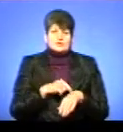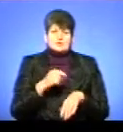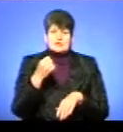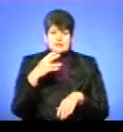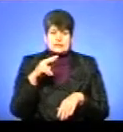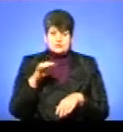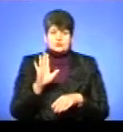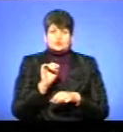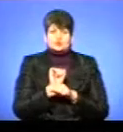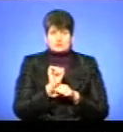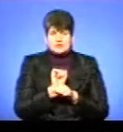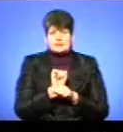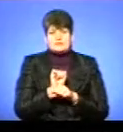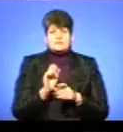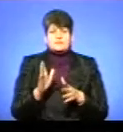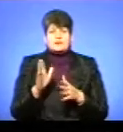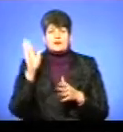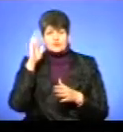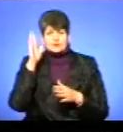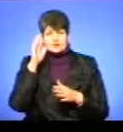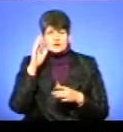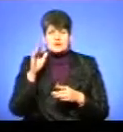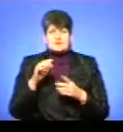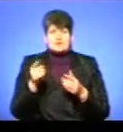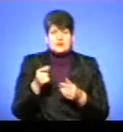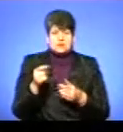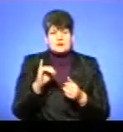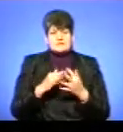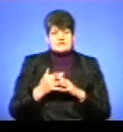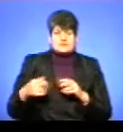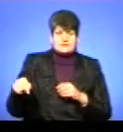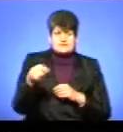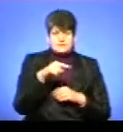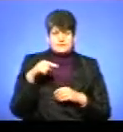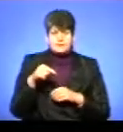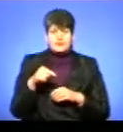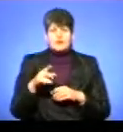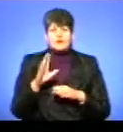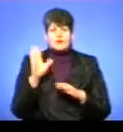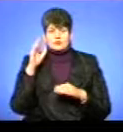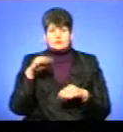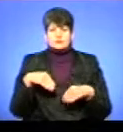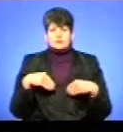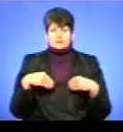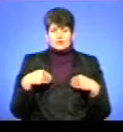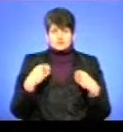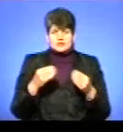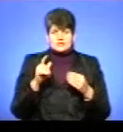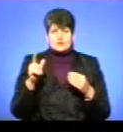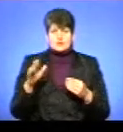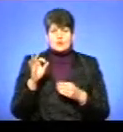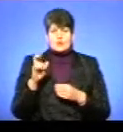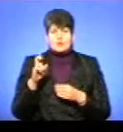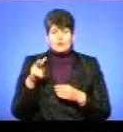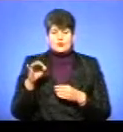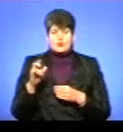водопостачання частини Тернополя, а також довколишніх сіл. Вода з пониженим тиском буде подаватися у помешканнях на вулицях Оболоня,